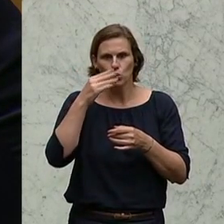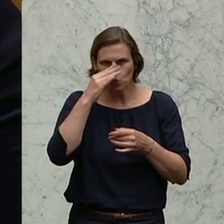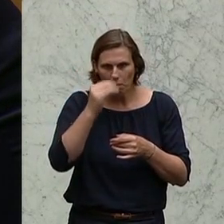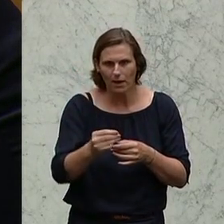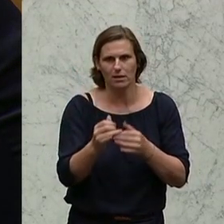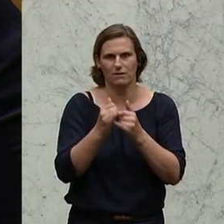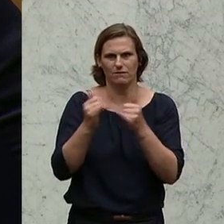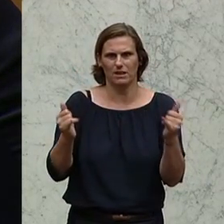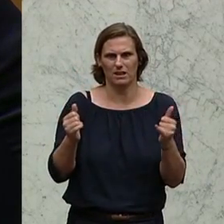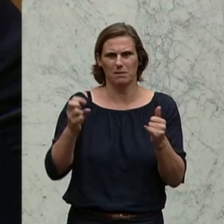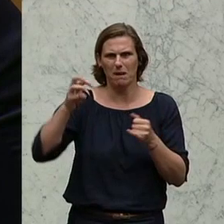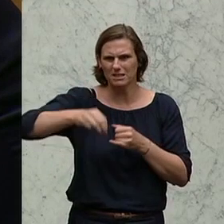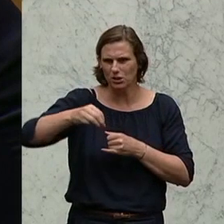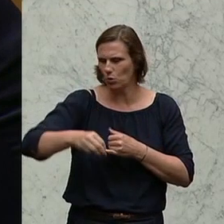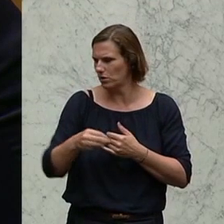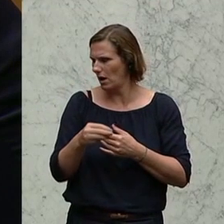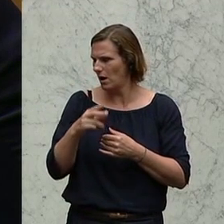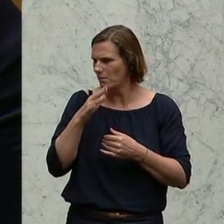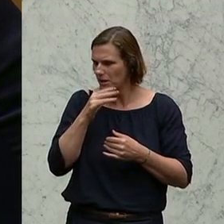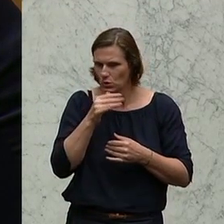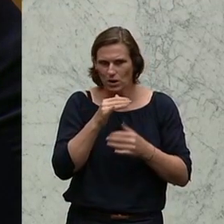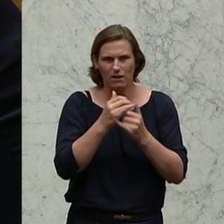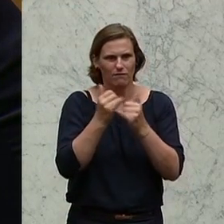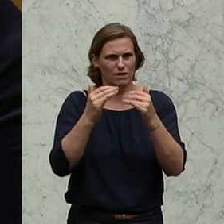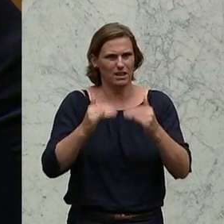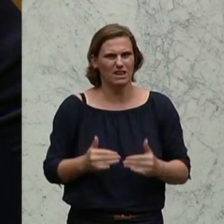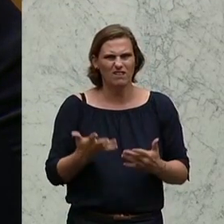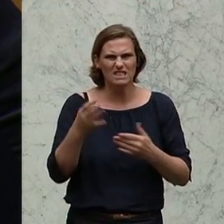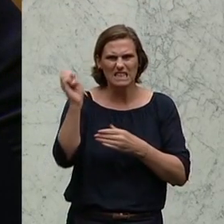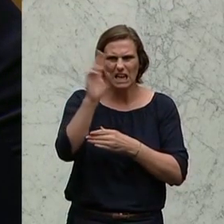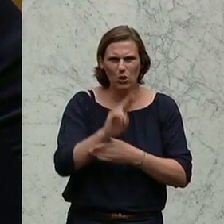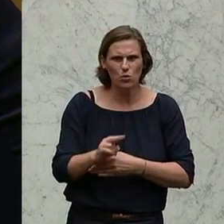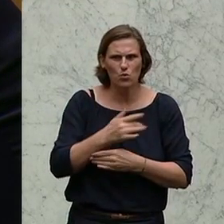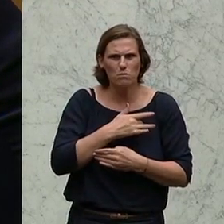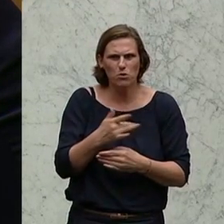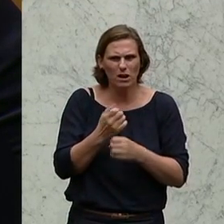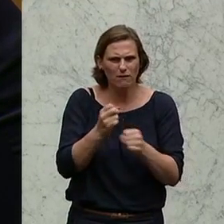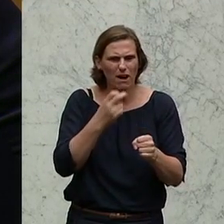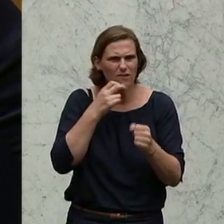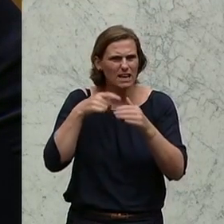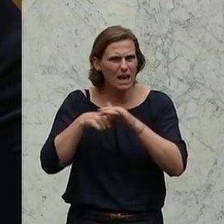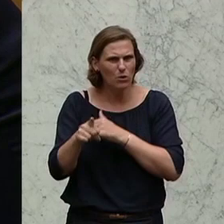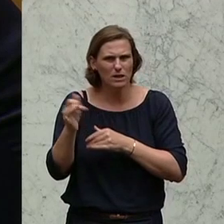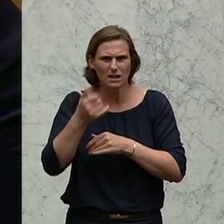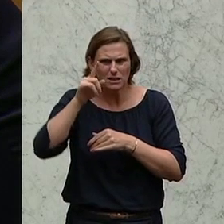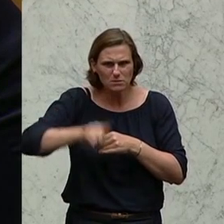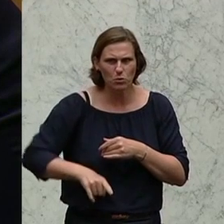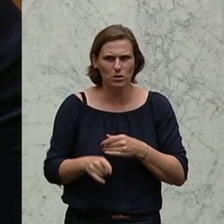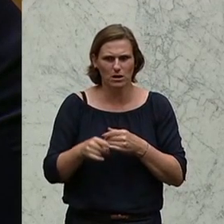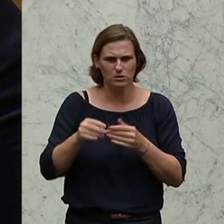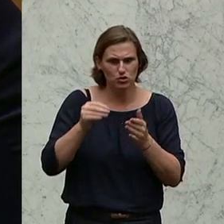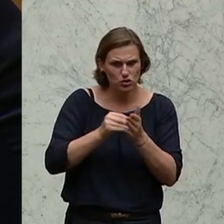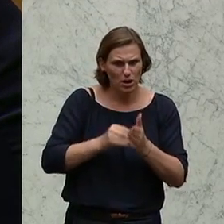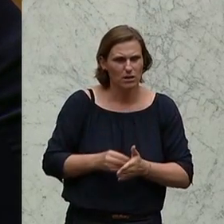vor. Sind Sie mir nicht böse. Aber was hat ein EU-Bürger mit einer freiwilligen Ausreise zu tun? Jeden Monat haben wir EU